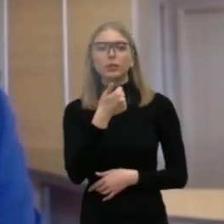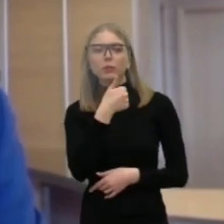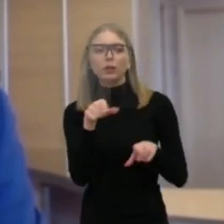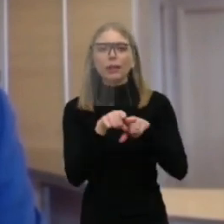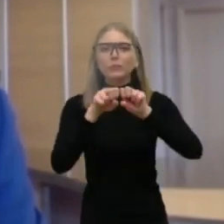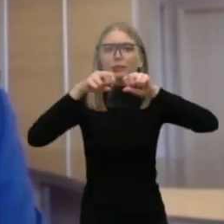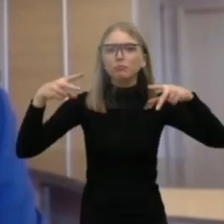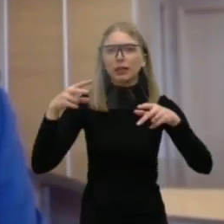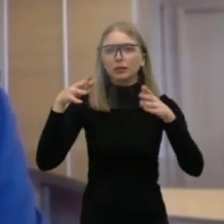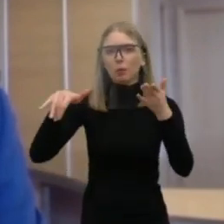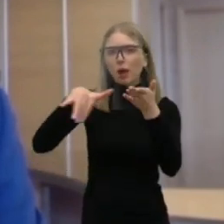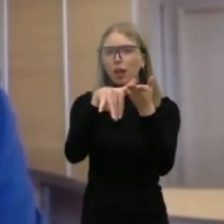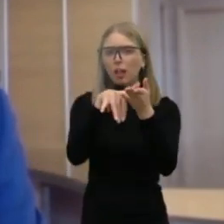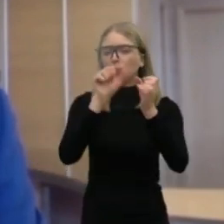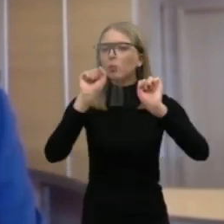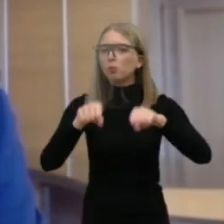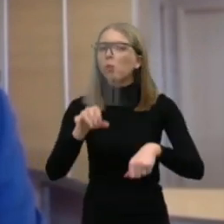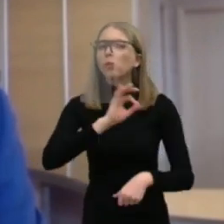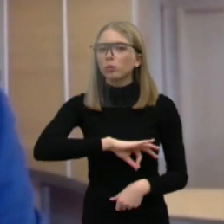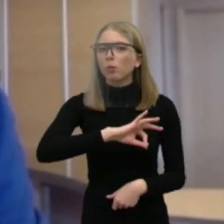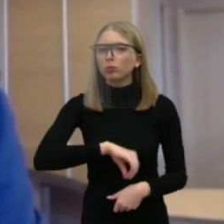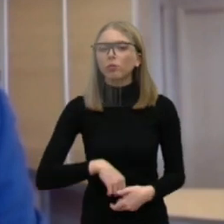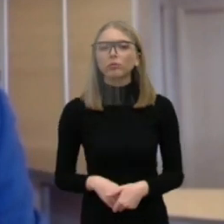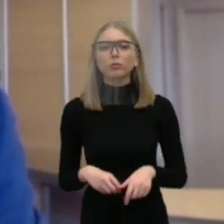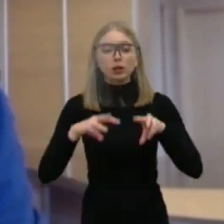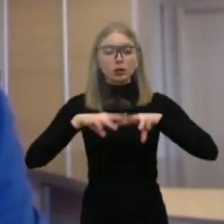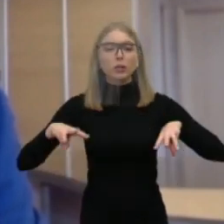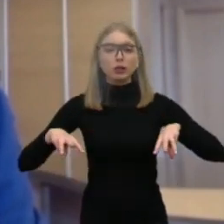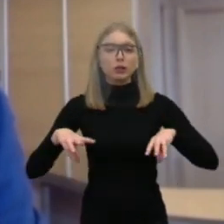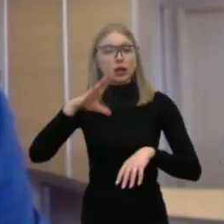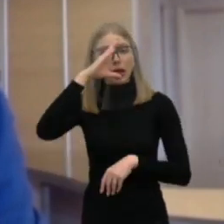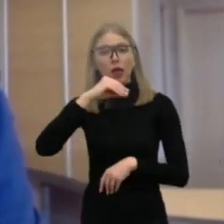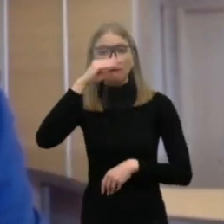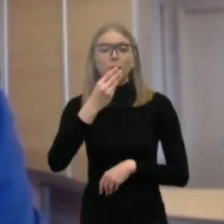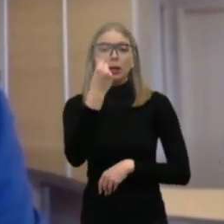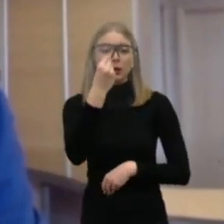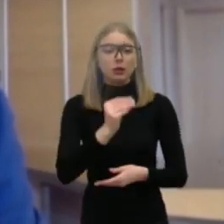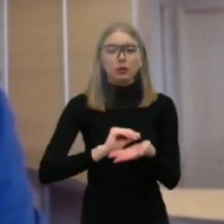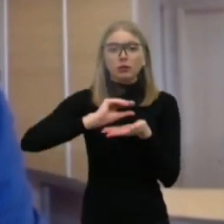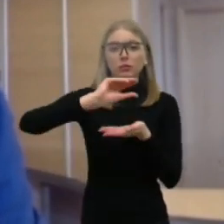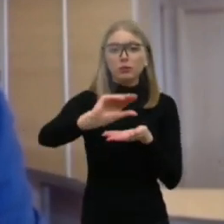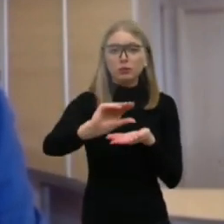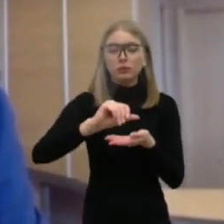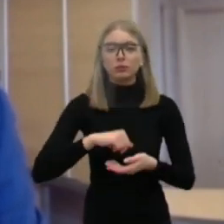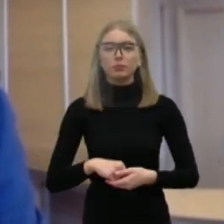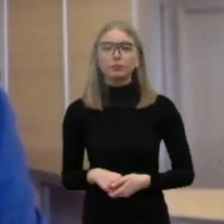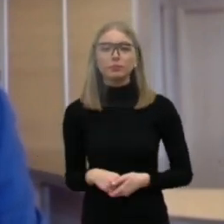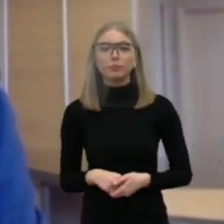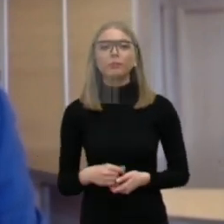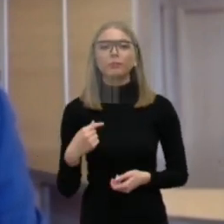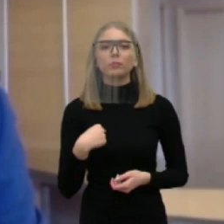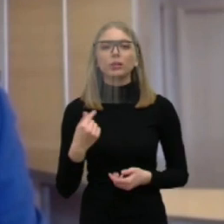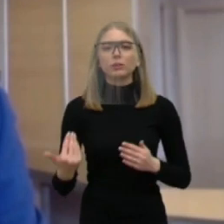turi pati ministerija administruoja ir per ją, manau, atrasime ir